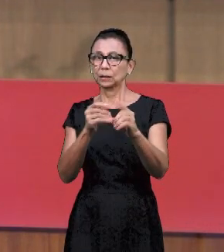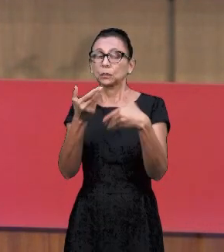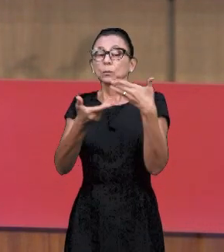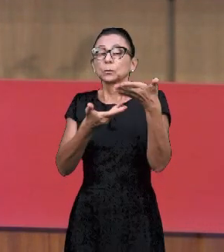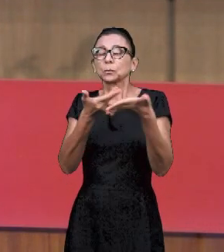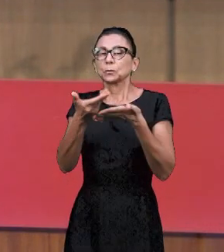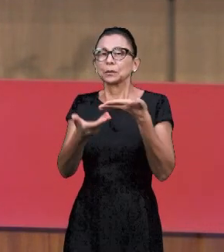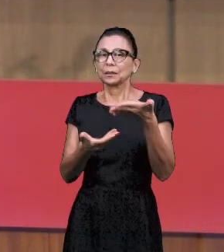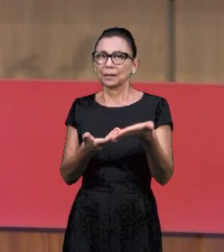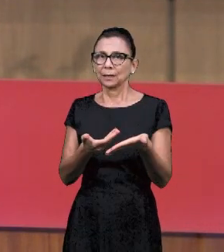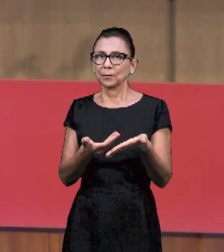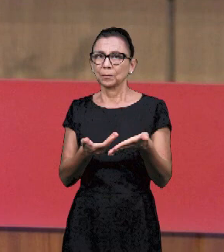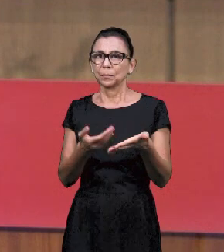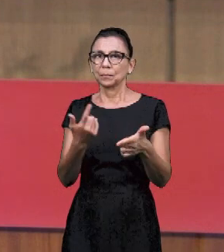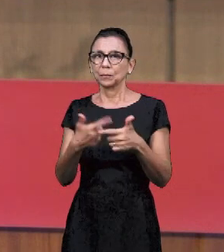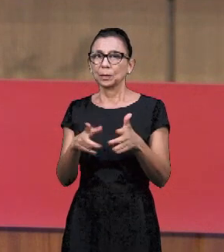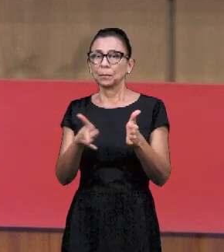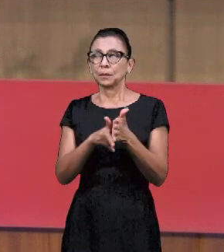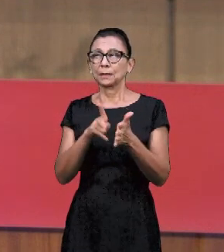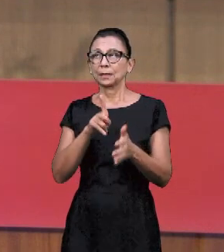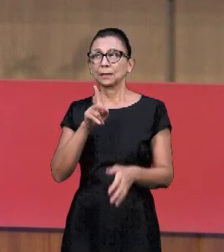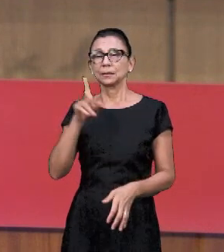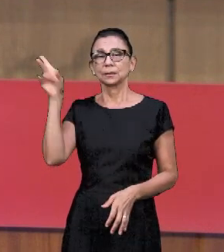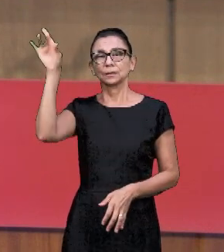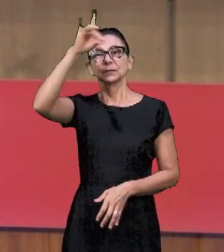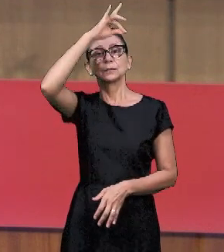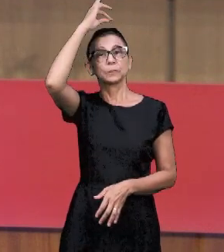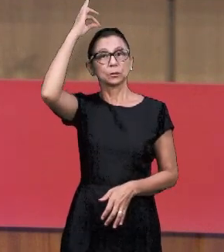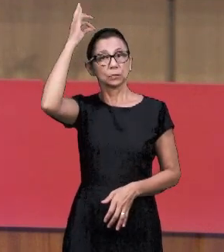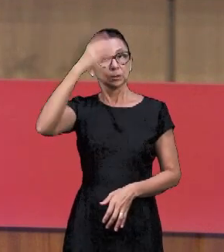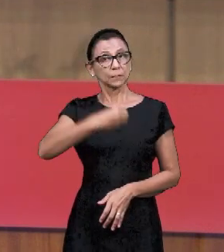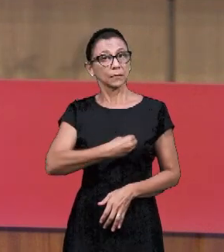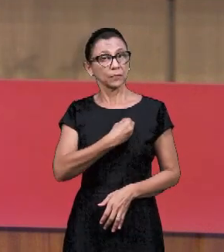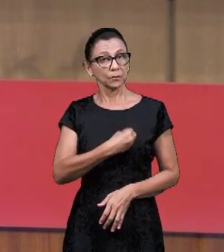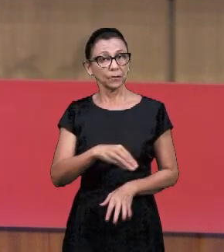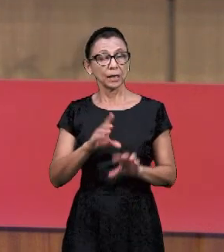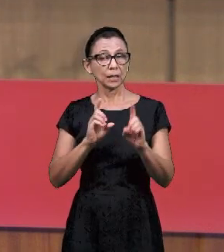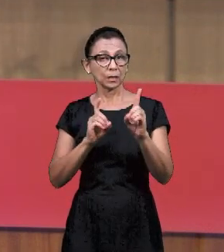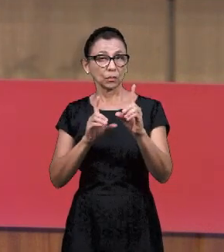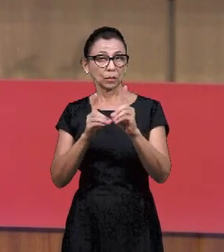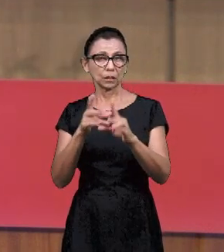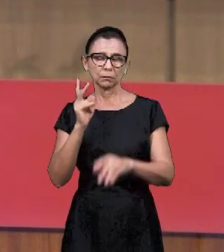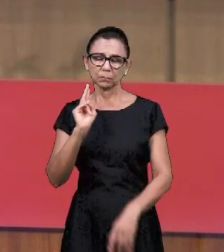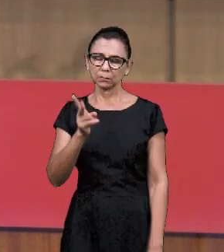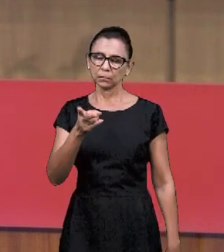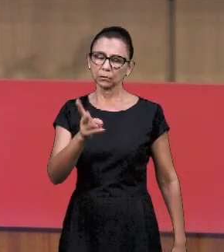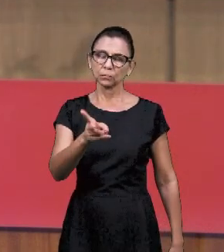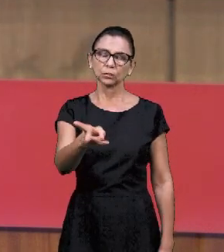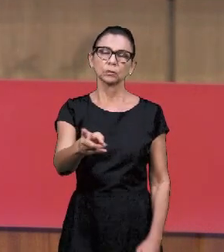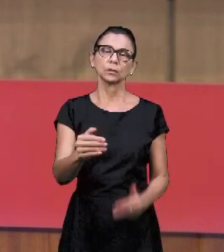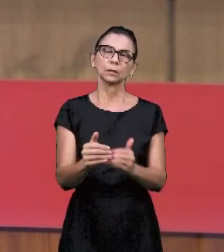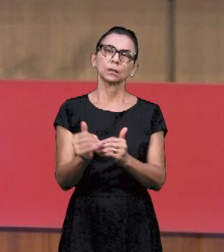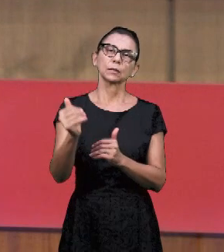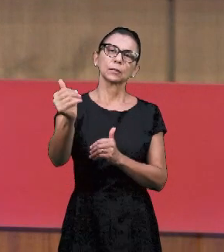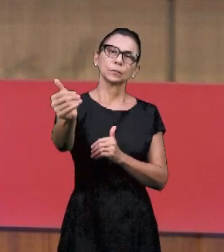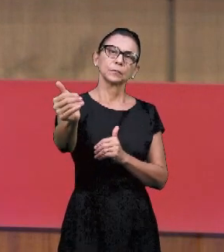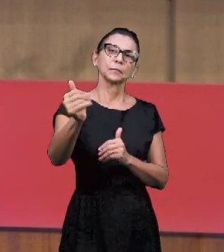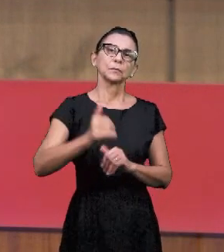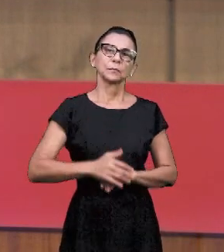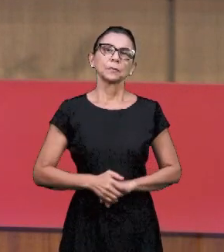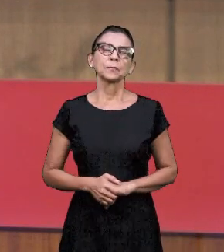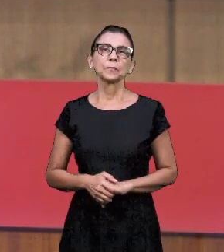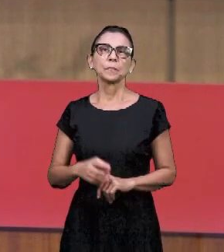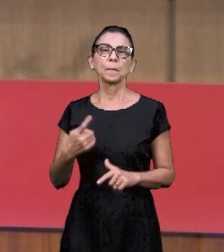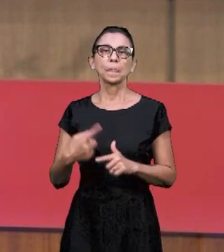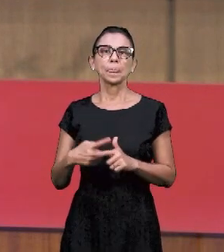Ревновать об этой доктрине. Любить эту доктрину, она не наша, она Духа Святого. Жить этой доктриной. И